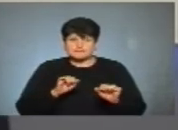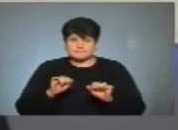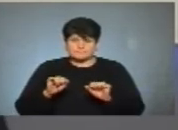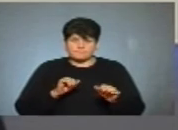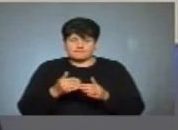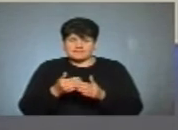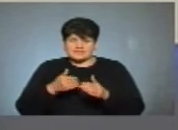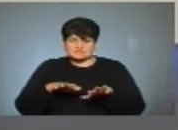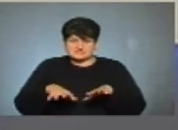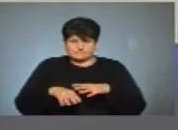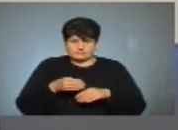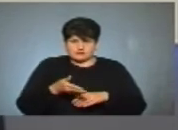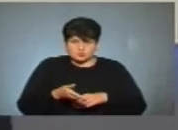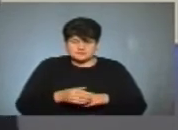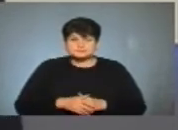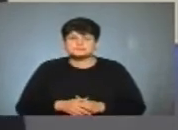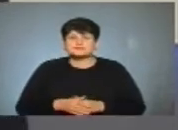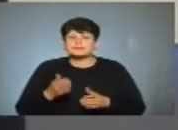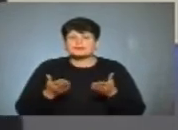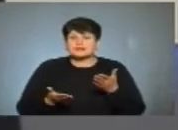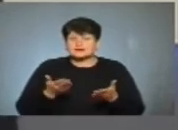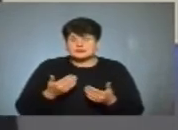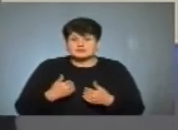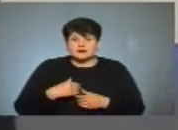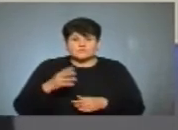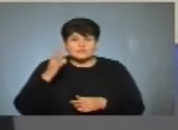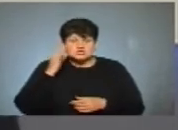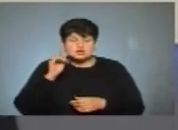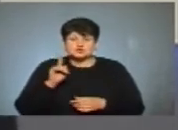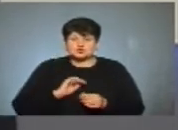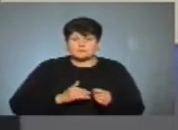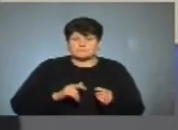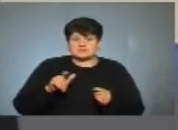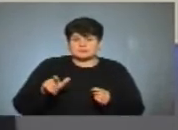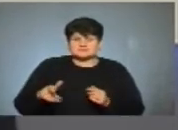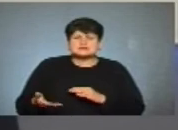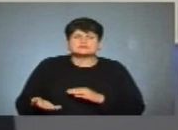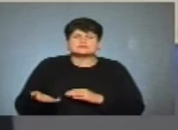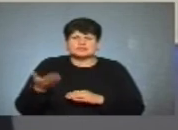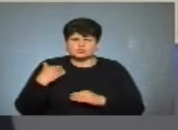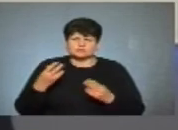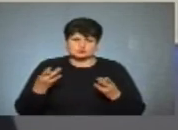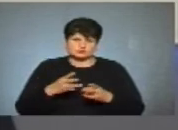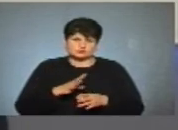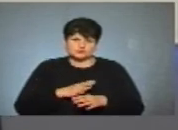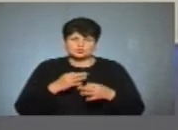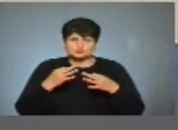маніпуляції саме перед місцевими виборами. Але я вважаю, що підприємцям давно потрібно було дозволити